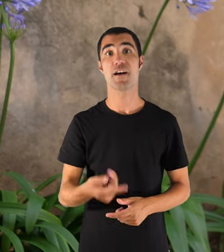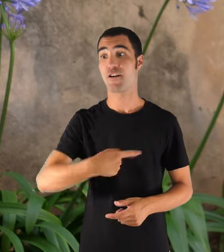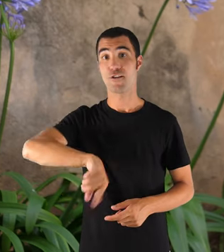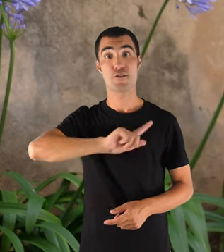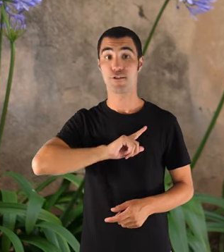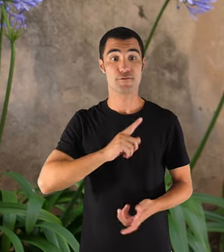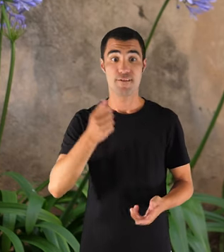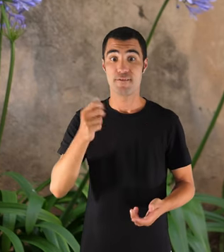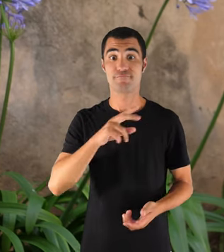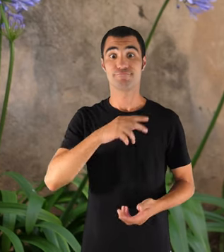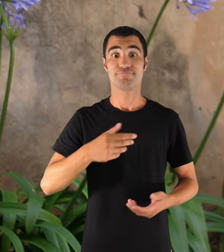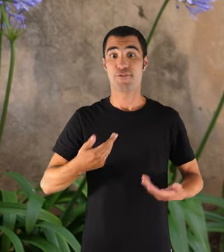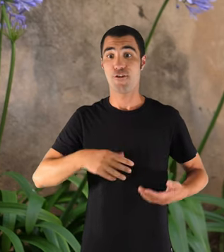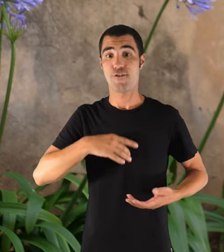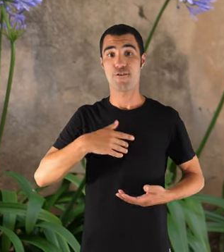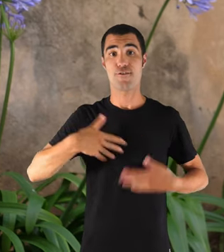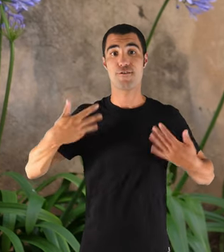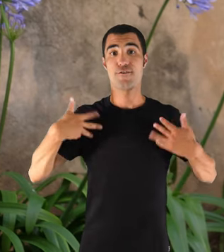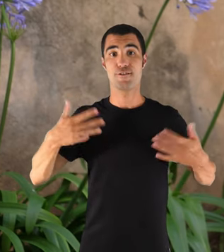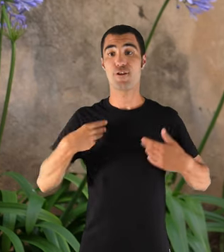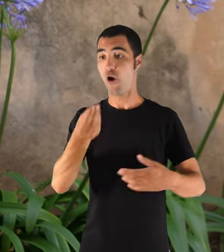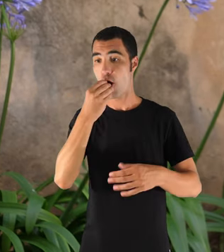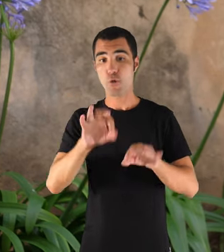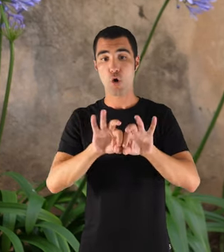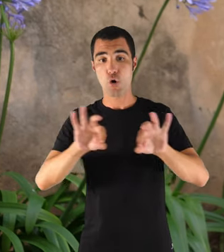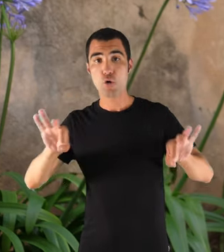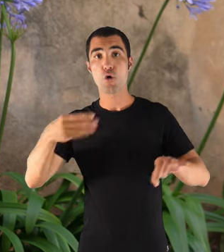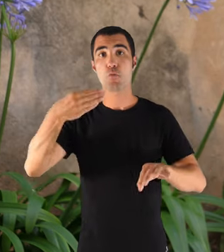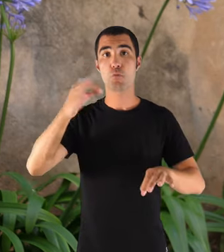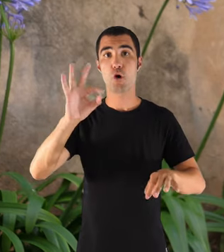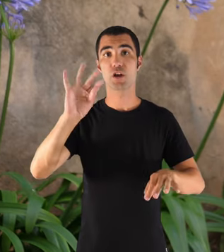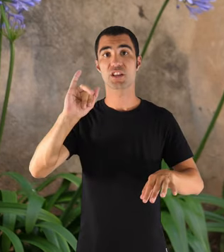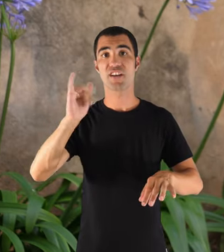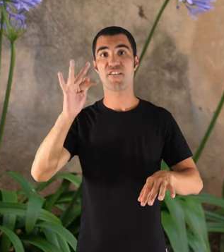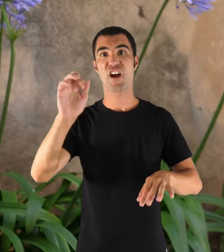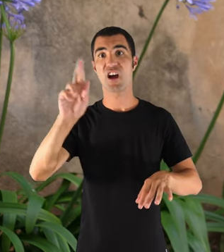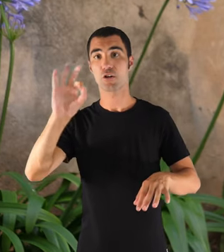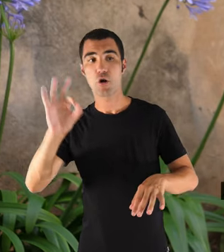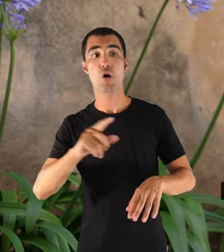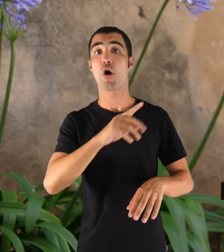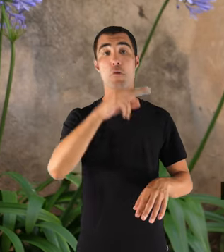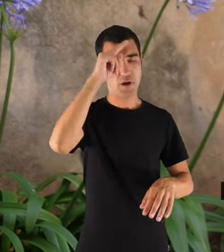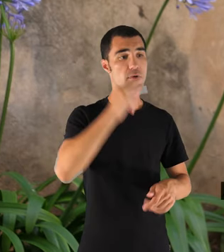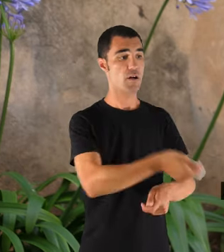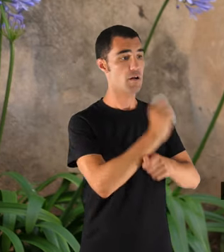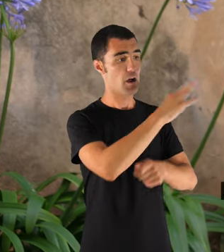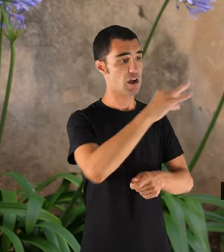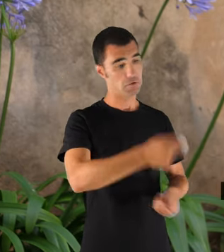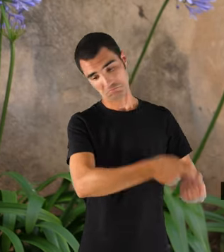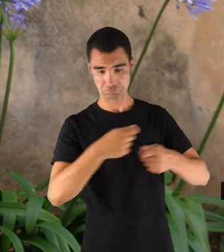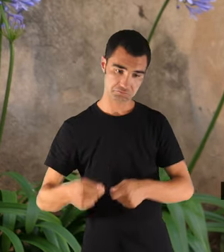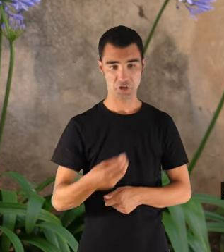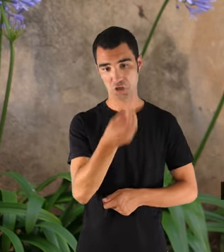cosa darrere, ja estava, un dia un guti ferró, un dia si mon pare havia agafat calamà amb una dua amb un calamaret,